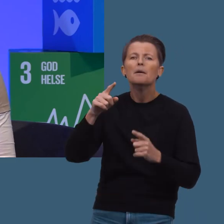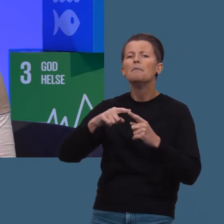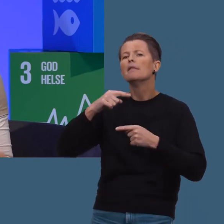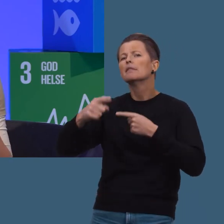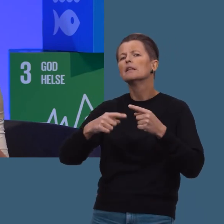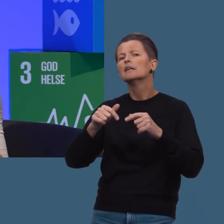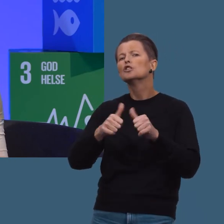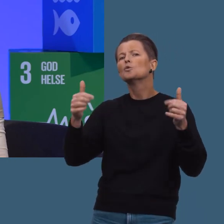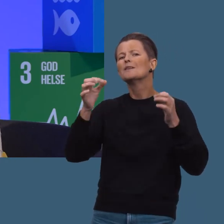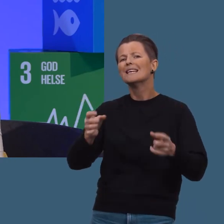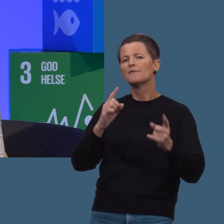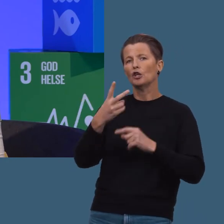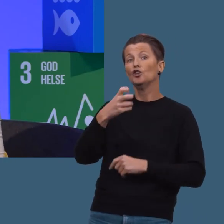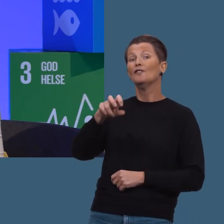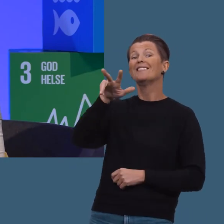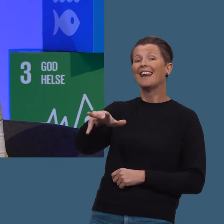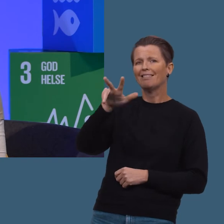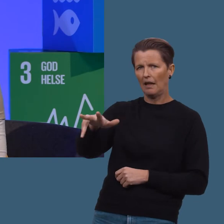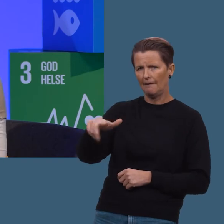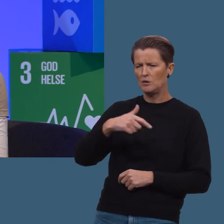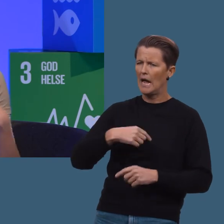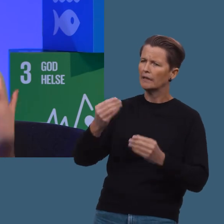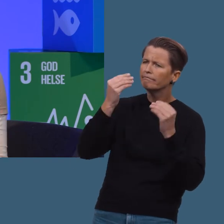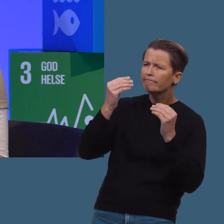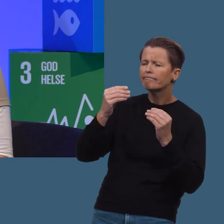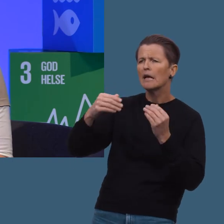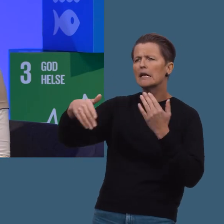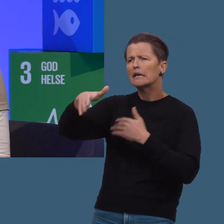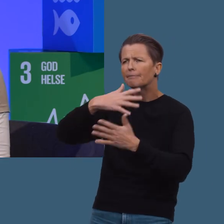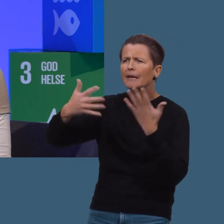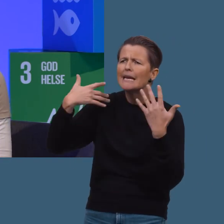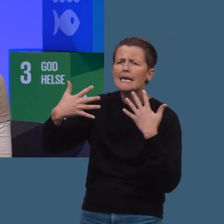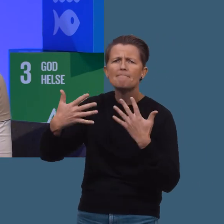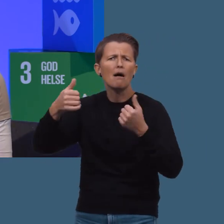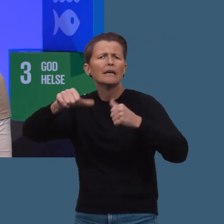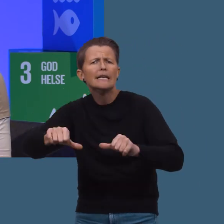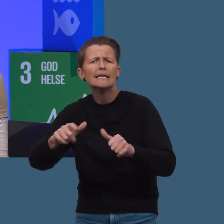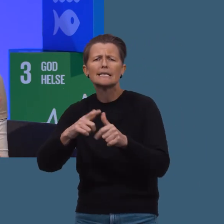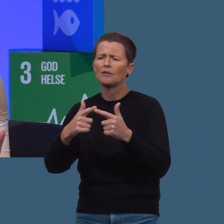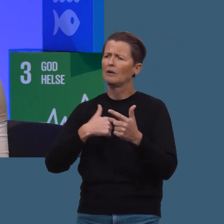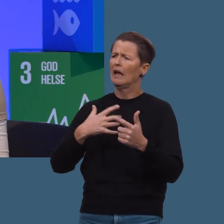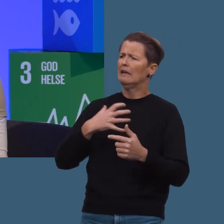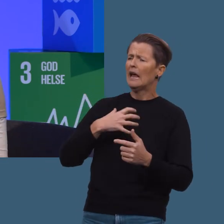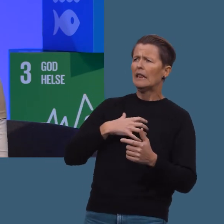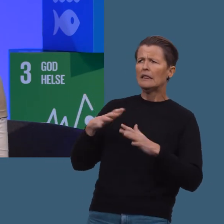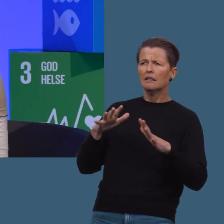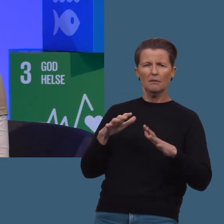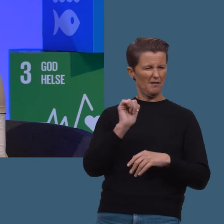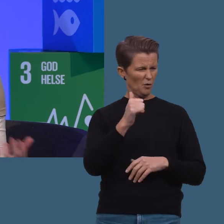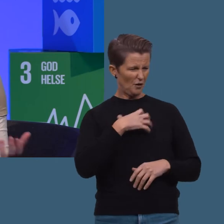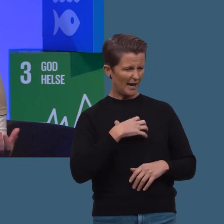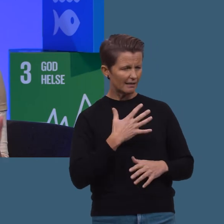også, men så var det stortingsvalget i 2013. Og jeg hadde begynt å lære mer om klimakrisen og begynt å bli ganske redd.